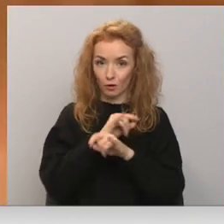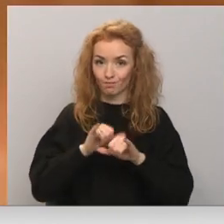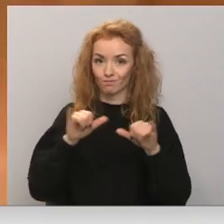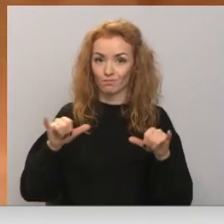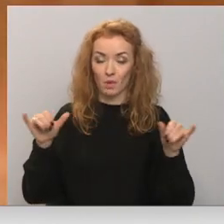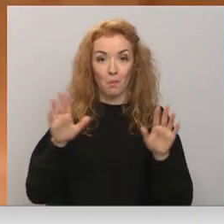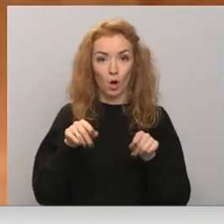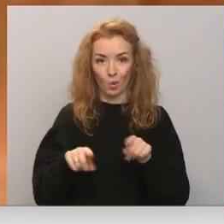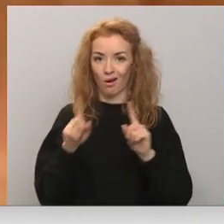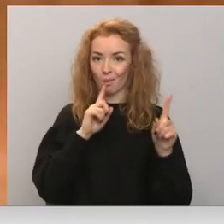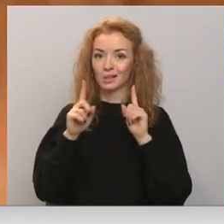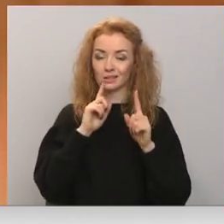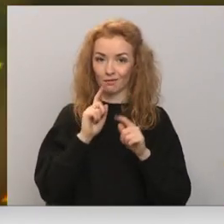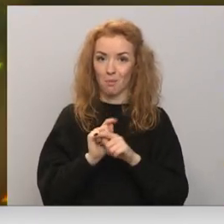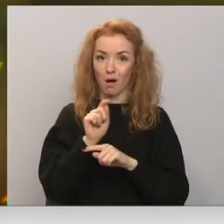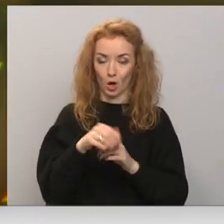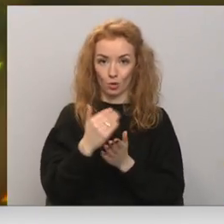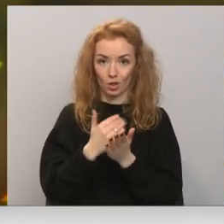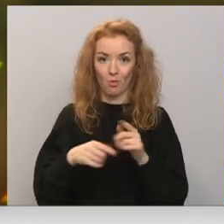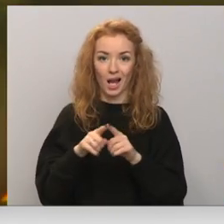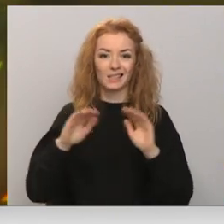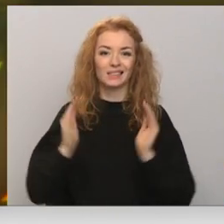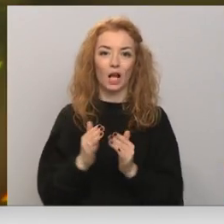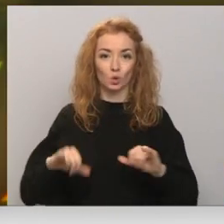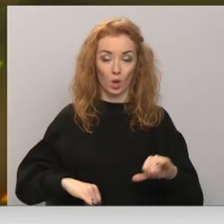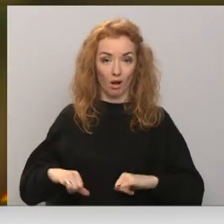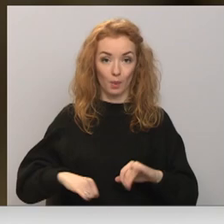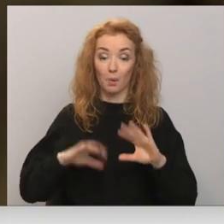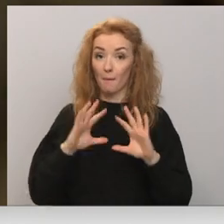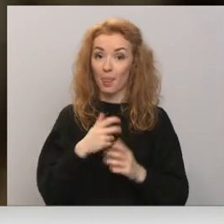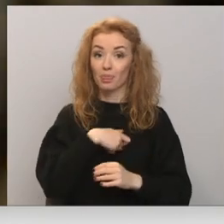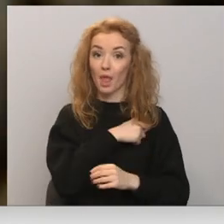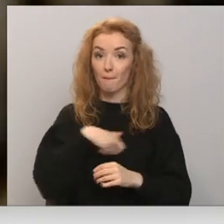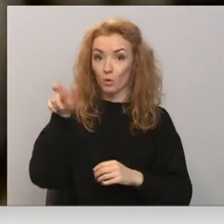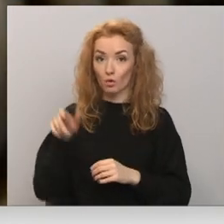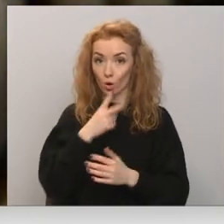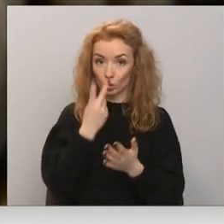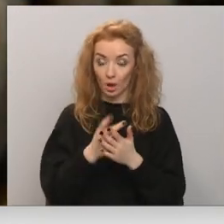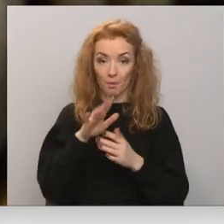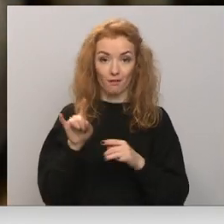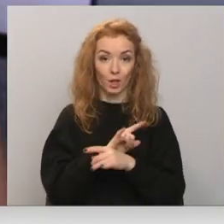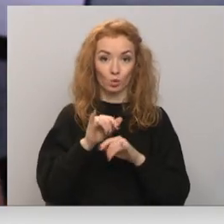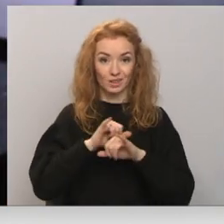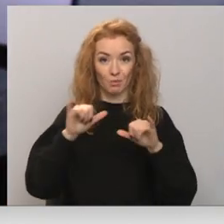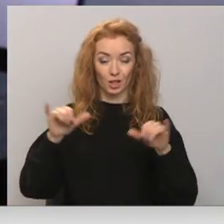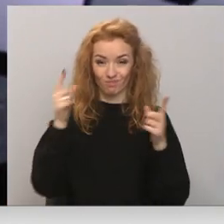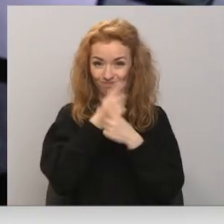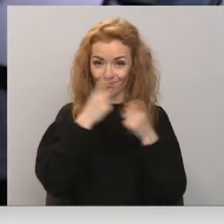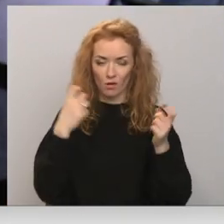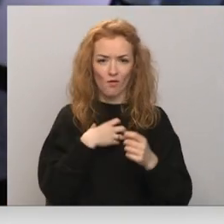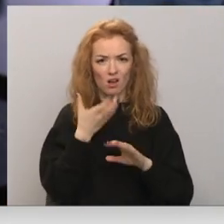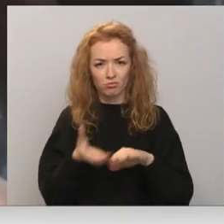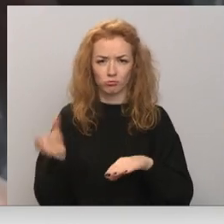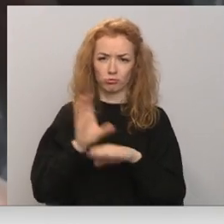paredzēta administratīva atbildība par sīko huligānismu. Bet pēc deputāt domām par viltu ziņu izplatīšanu būtu nepieciešams daudz